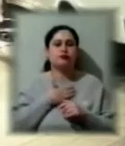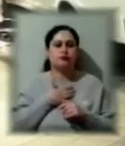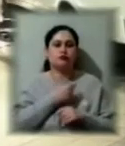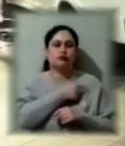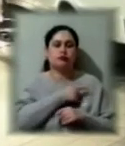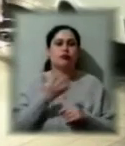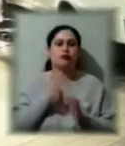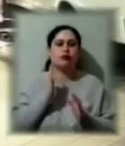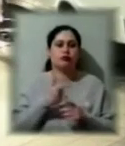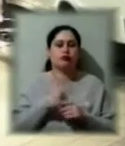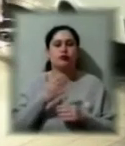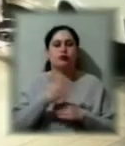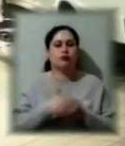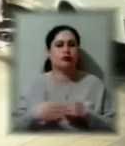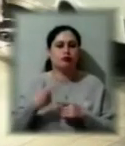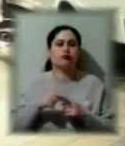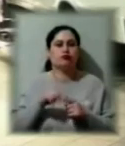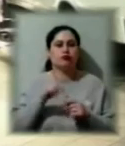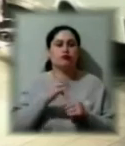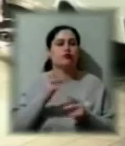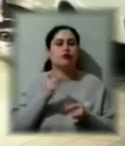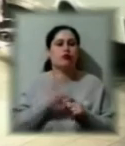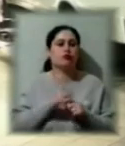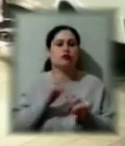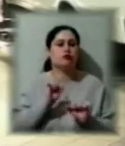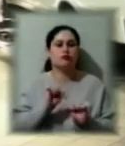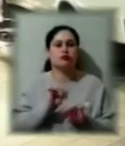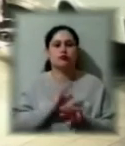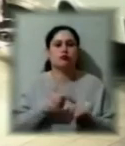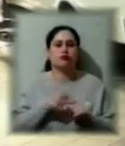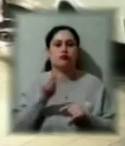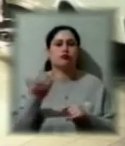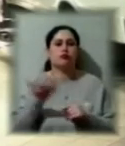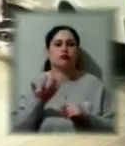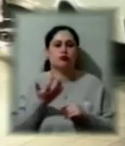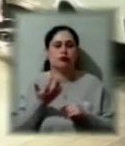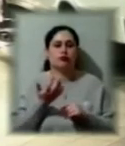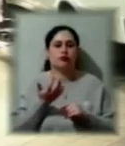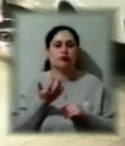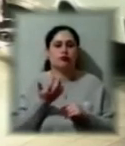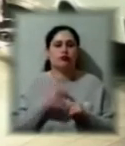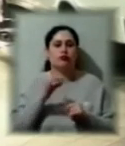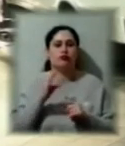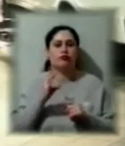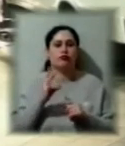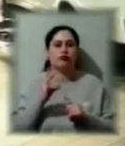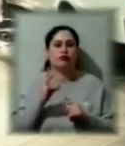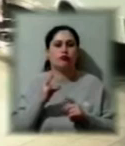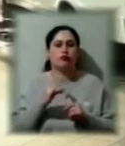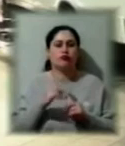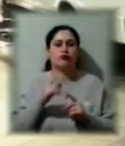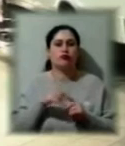на передовій, вони дуже незахищені, і ці кошти, які вони потрачать на